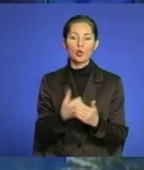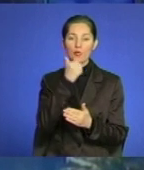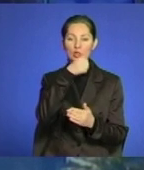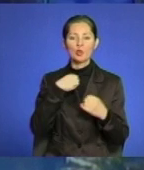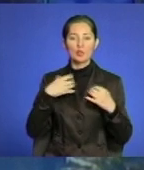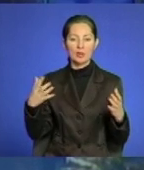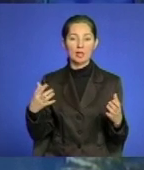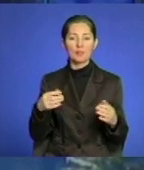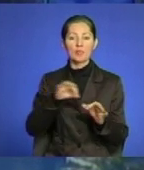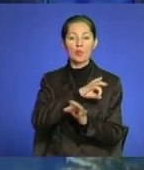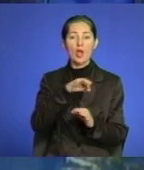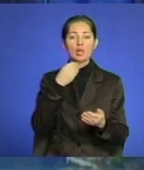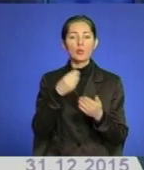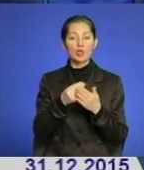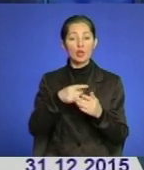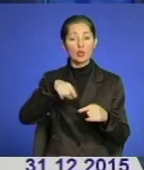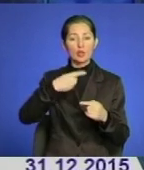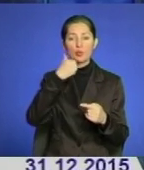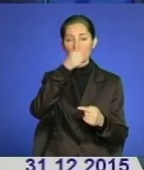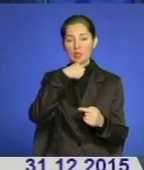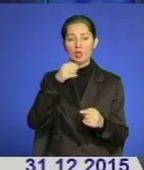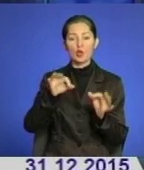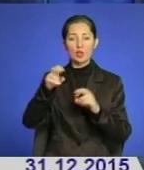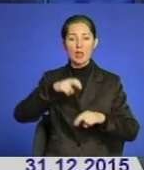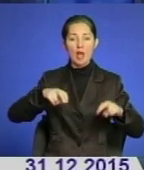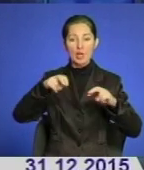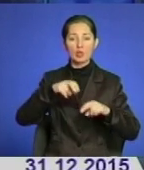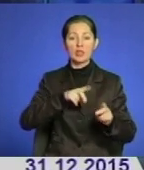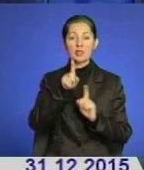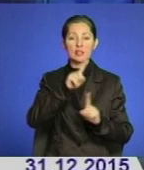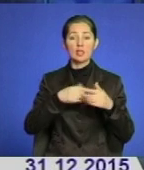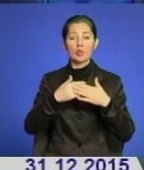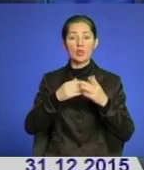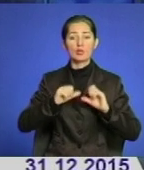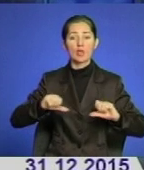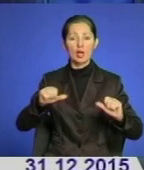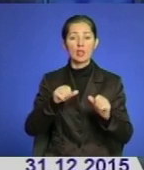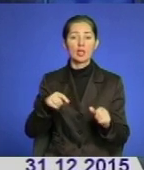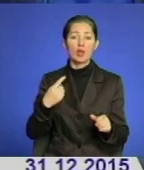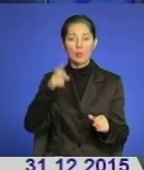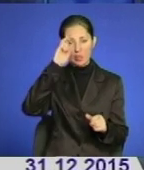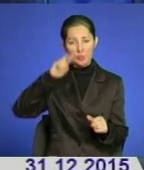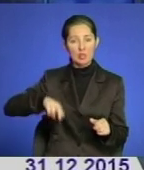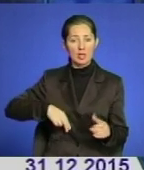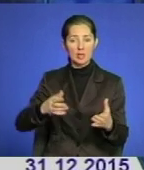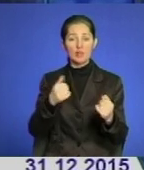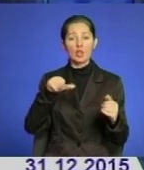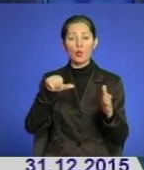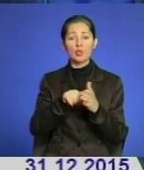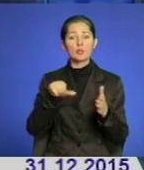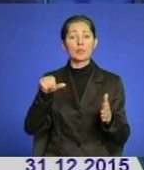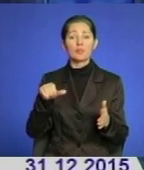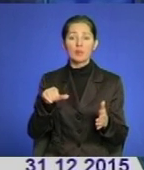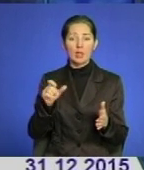Проект бюджету на наступний рік розглянули на засідання Громадської ради при Тернопільській обласній адміністрації. У ньому взяли участь представники найактивніших громадських